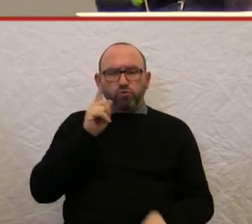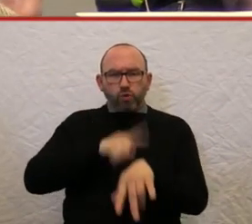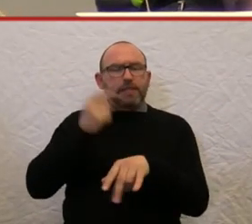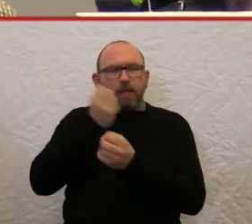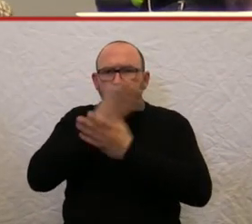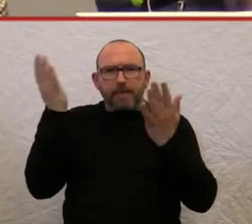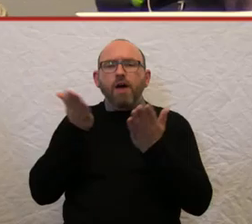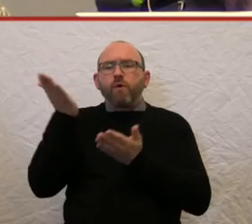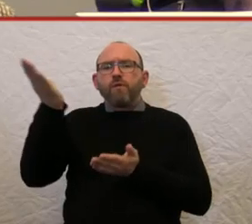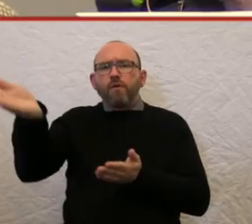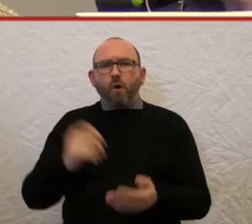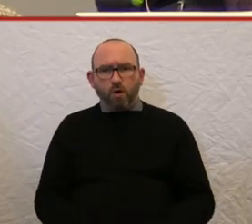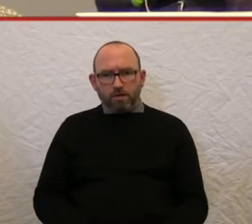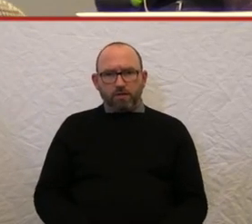muss.